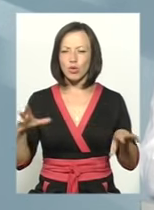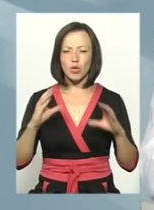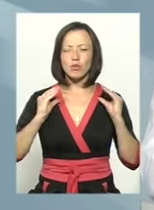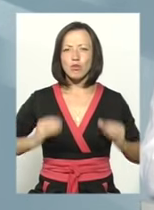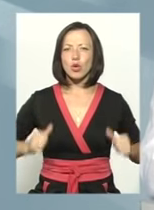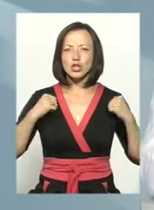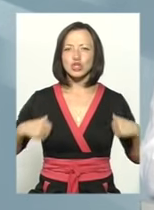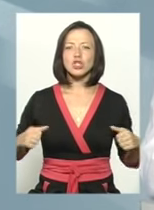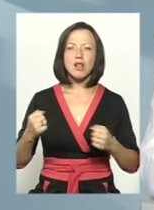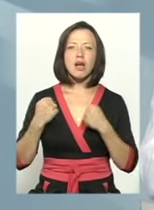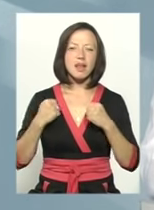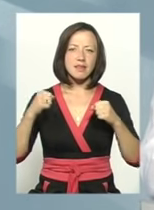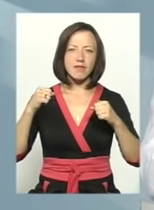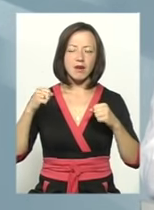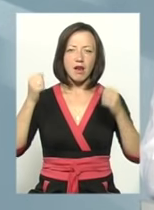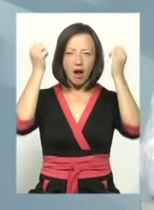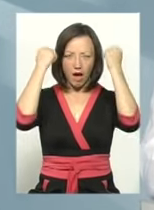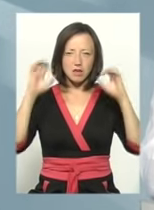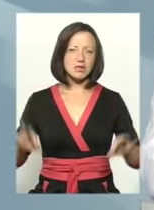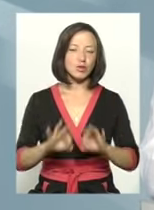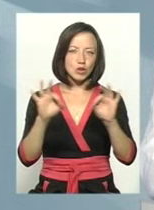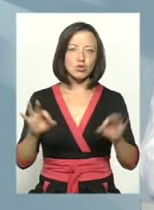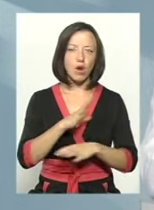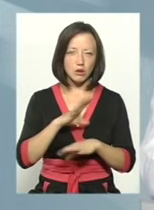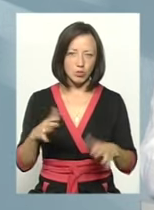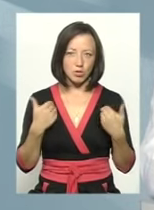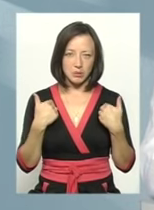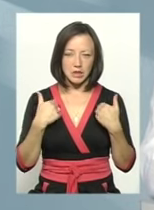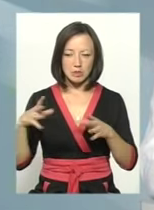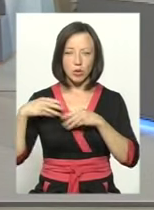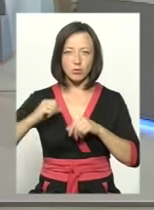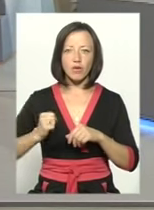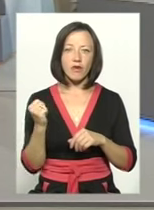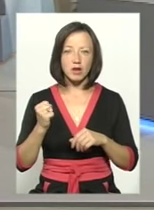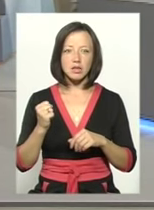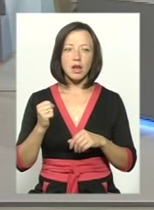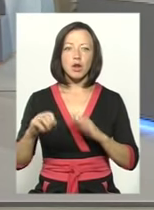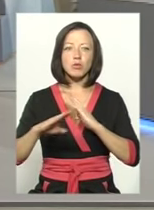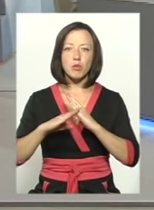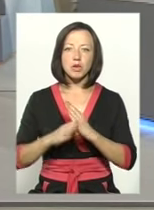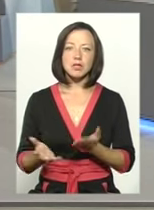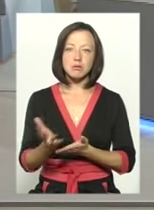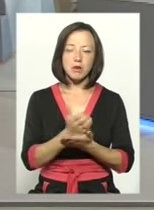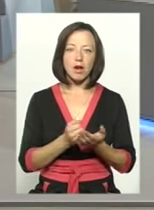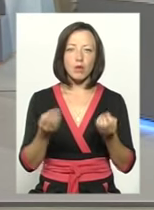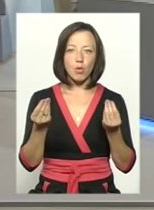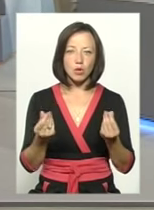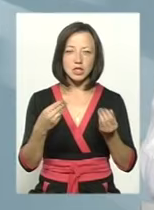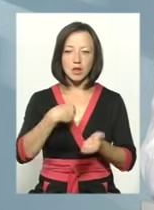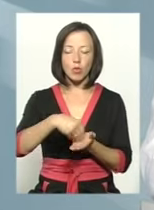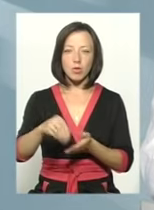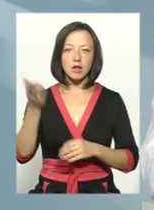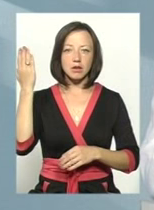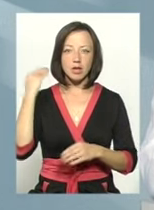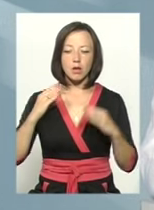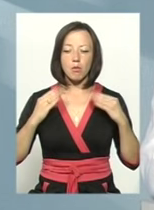бронежилетів, ні каски, нічого. Нам, наприклад, мені з моїм товаришем білогірчани допомогли, збирали кошти і закупили